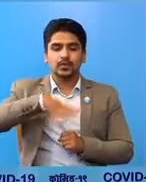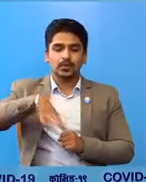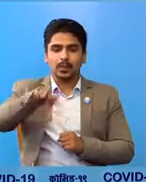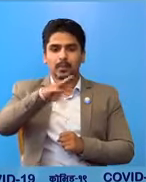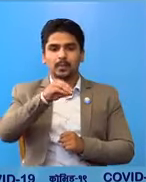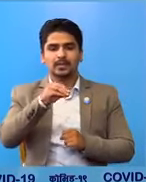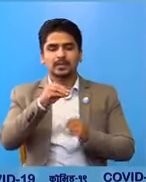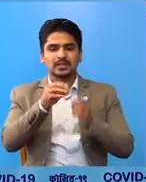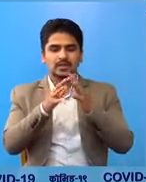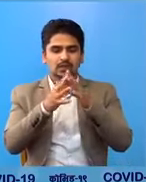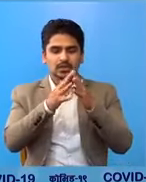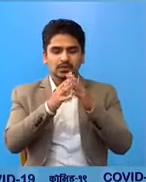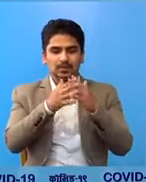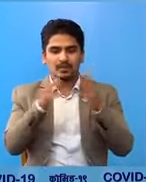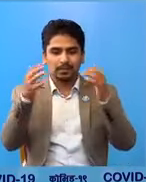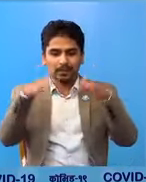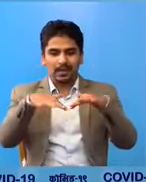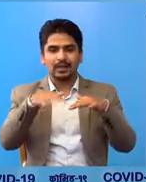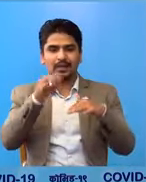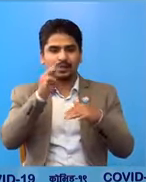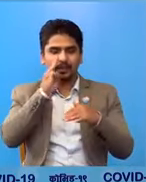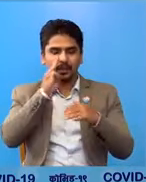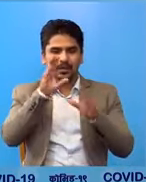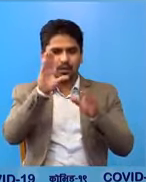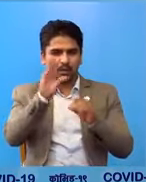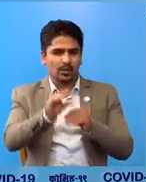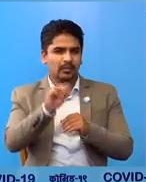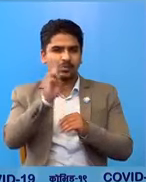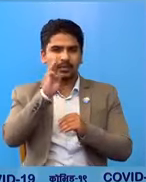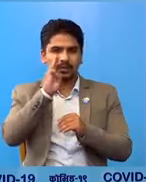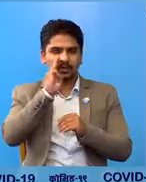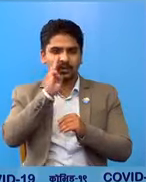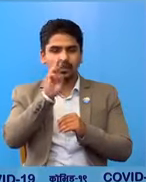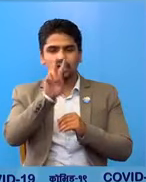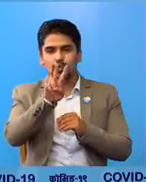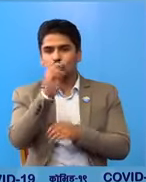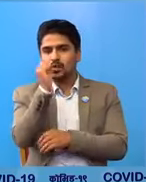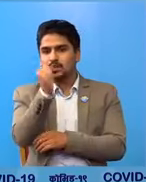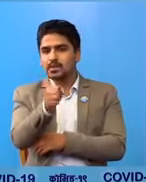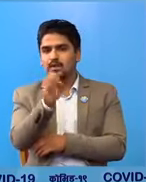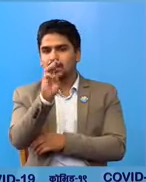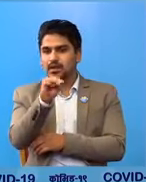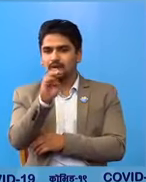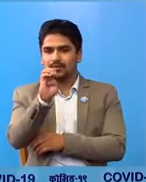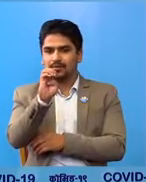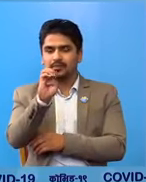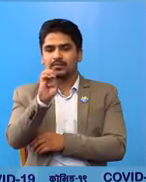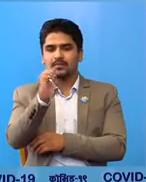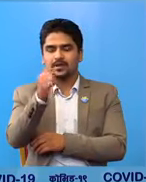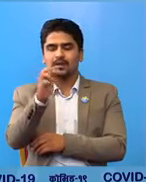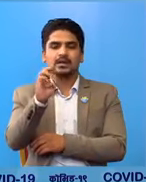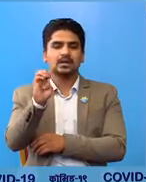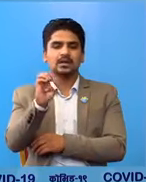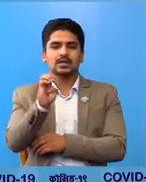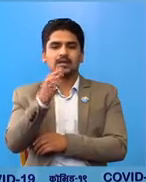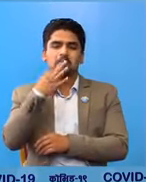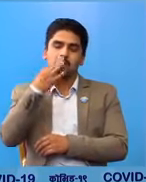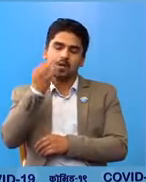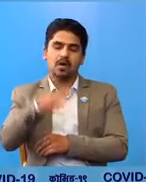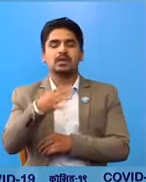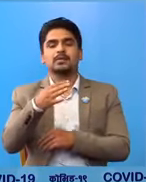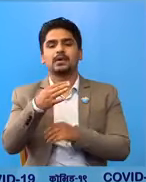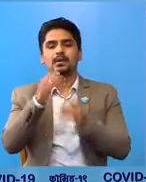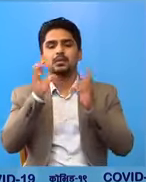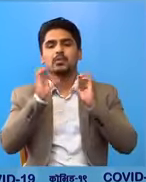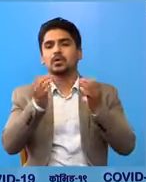किसिम का जम गट र भेला हरू मैं कमती मैं दूइ मीटर को दूरी अनिवारे रूप्मा काईम